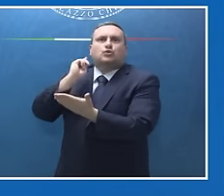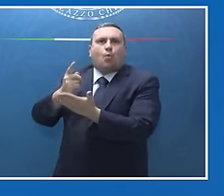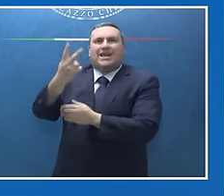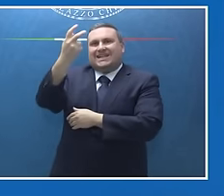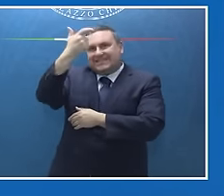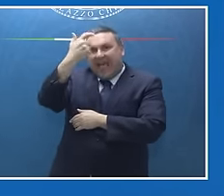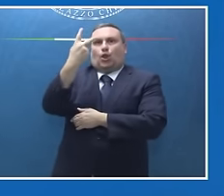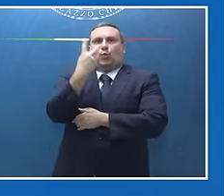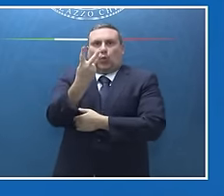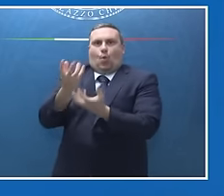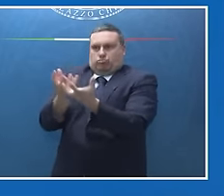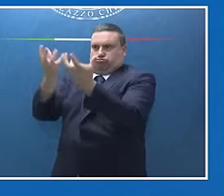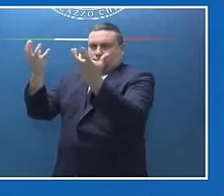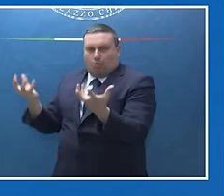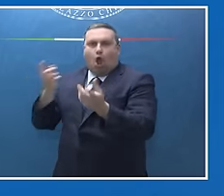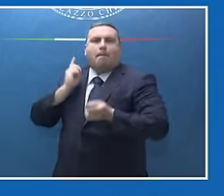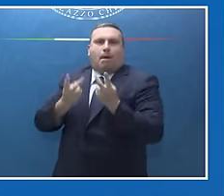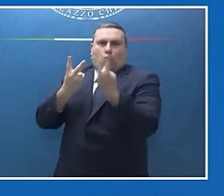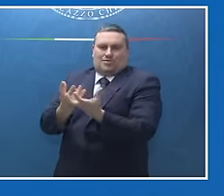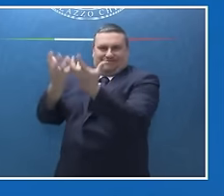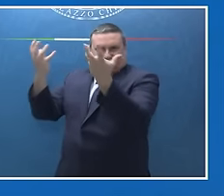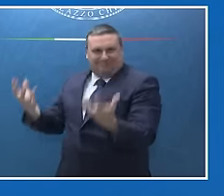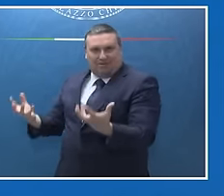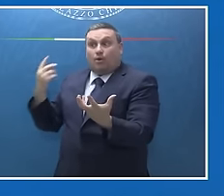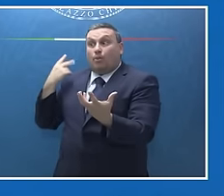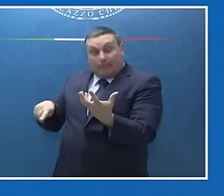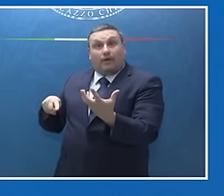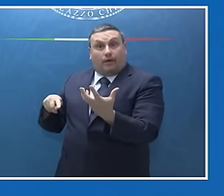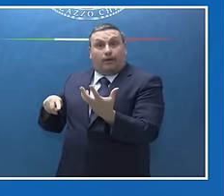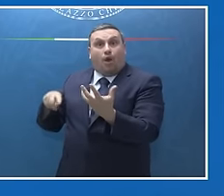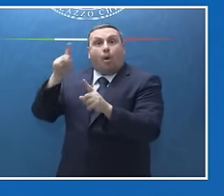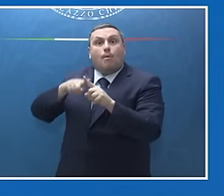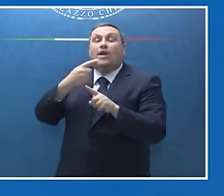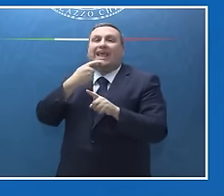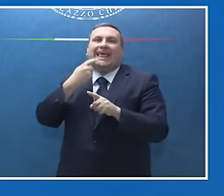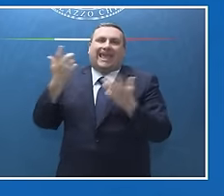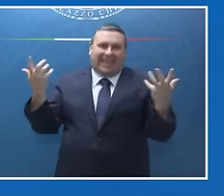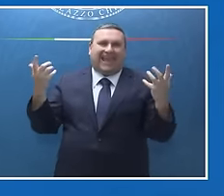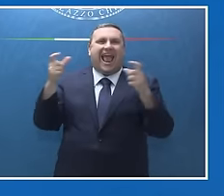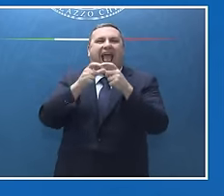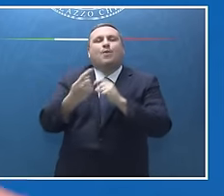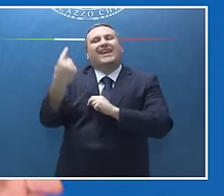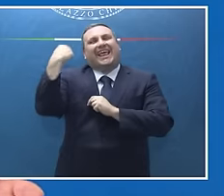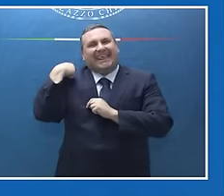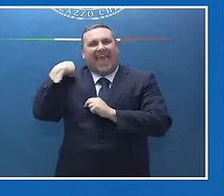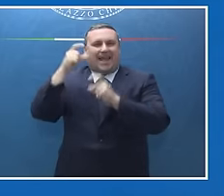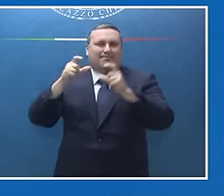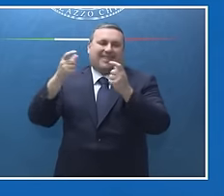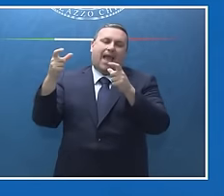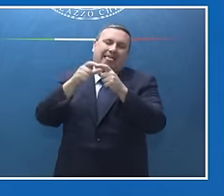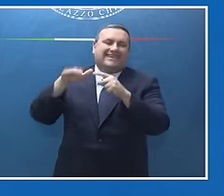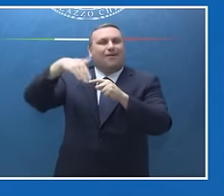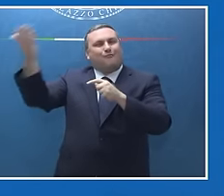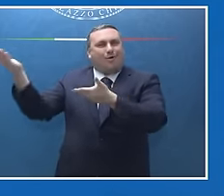ribadito anche dalle nazioni che sono state invitate alla sessione Outreach. Come sapete,